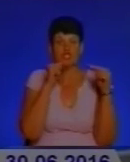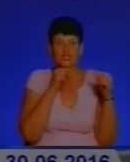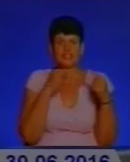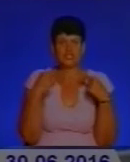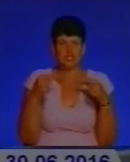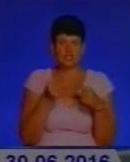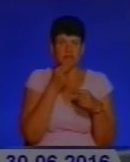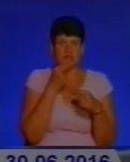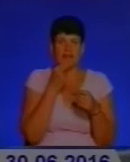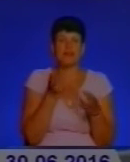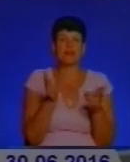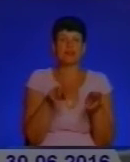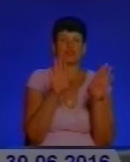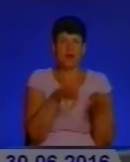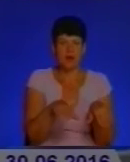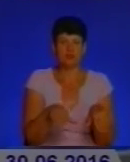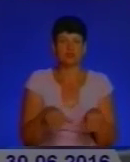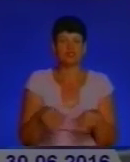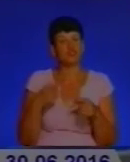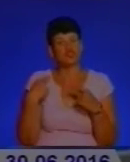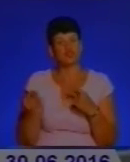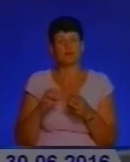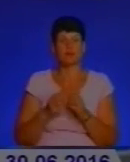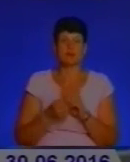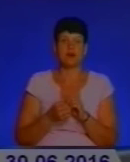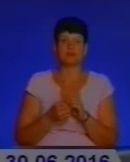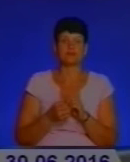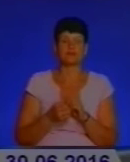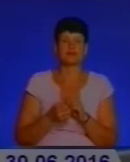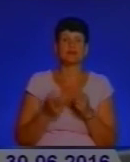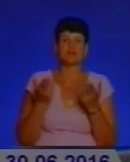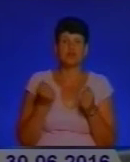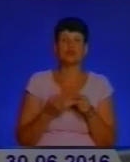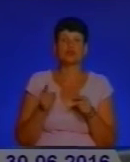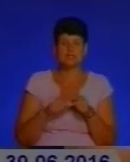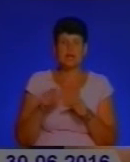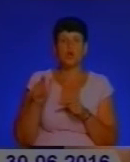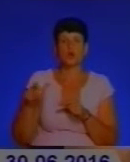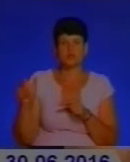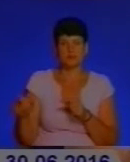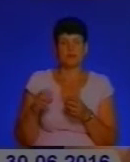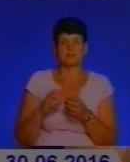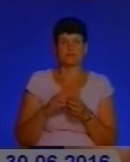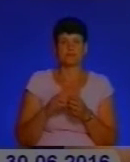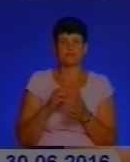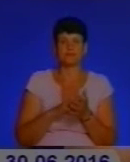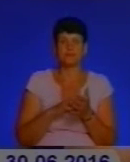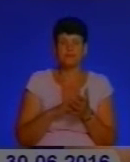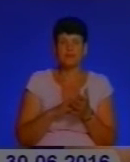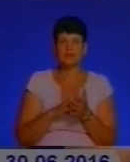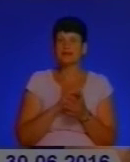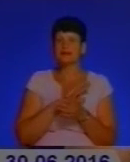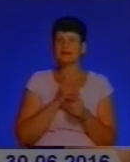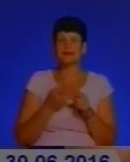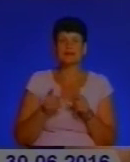страви і залишають вогнище? Чи це може бути якась інша причина? Ну, звичайно, це людський фактор, це недбалість щодо